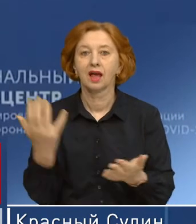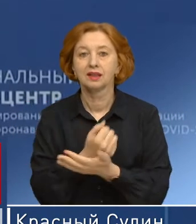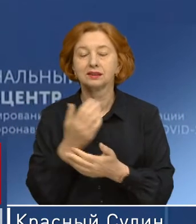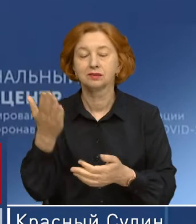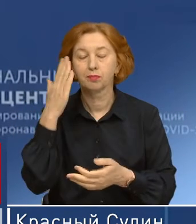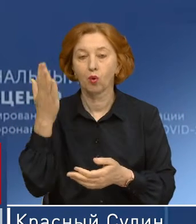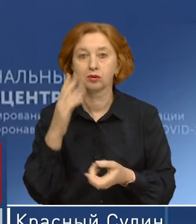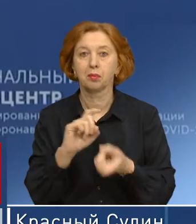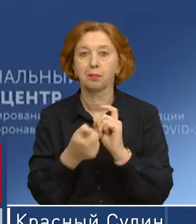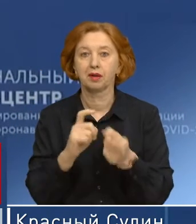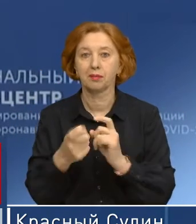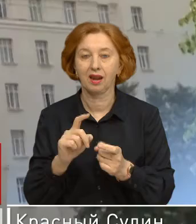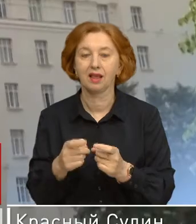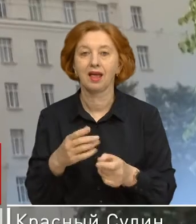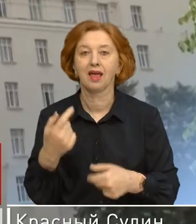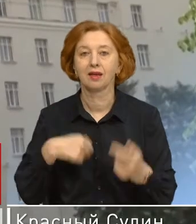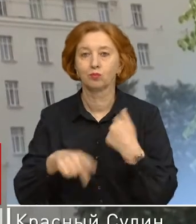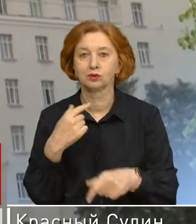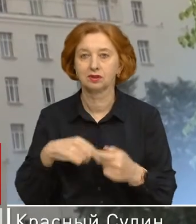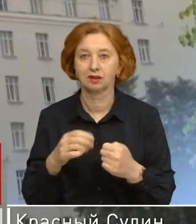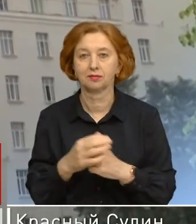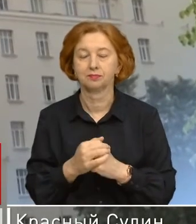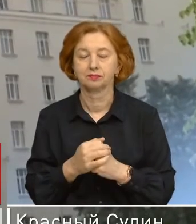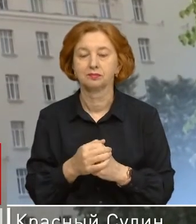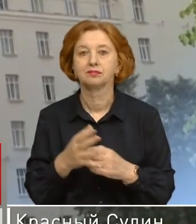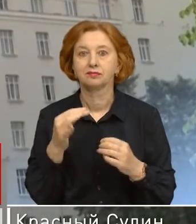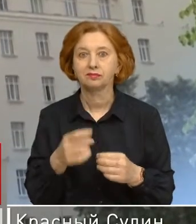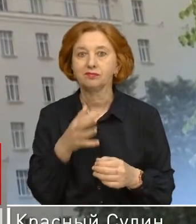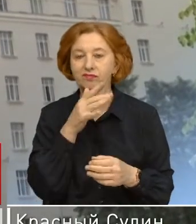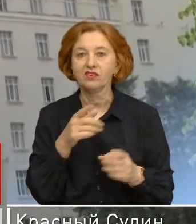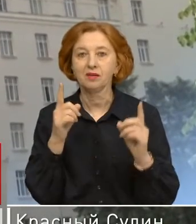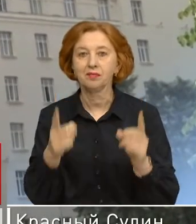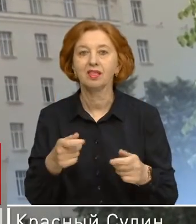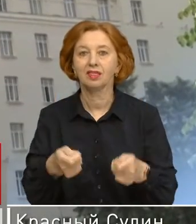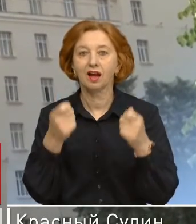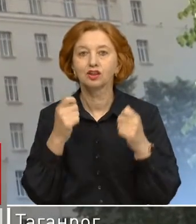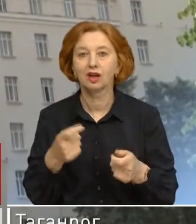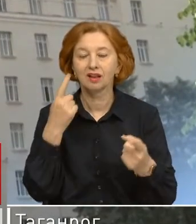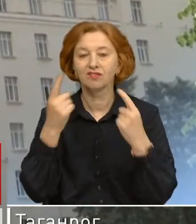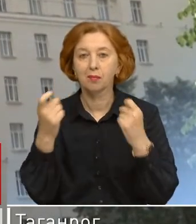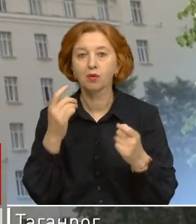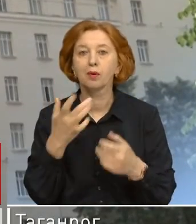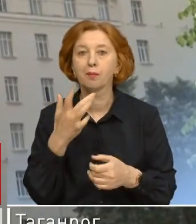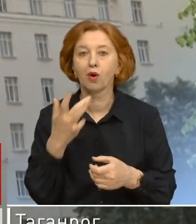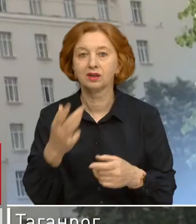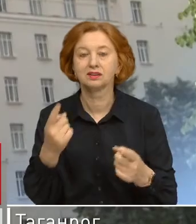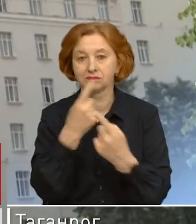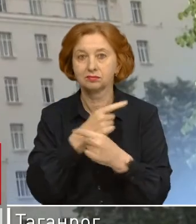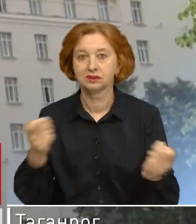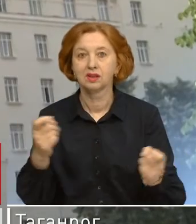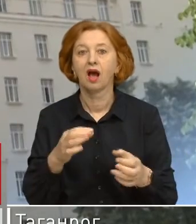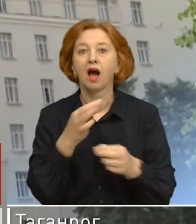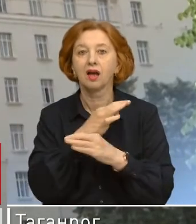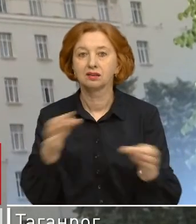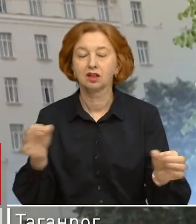преодоления иммунитета. Во время брифинга начальник управления информационной политики правительства области Сергей Тюрин